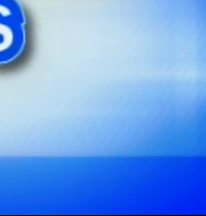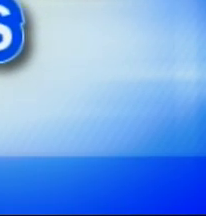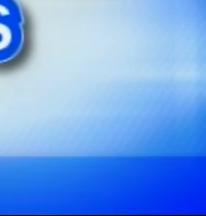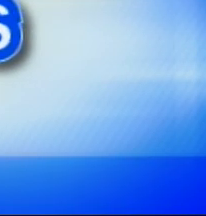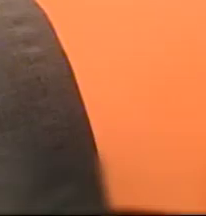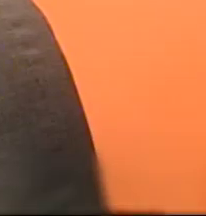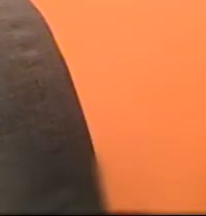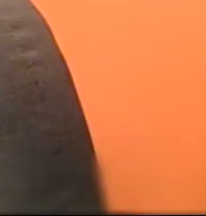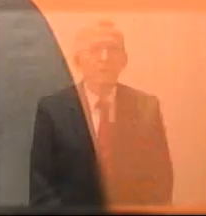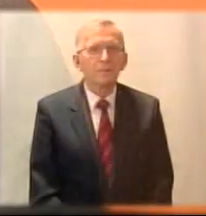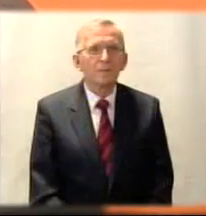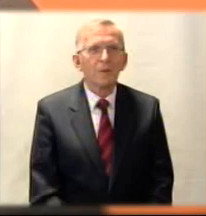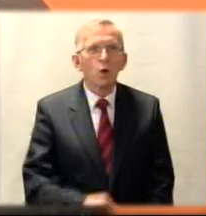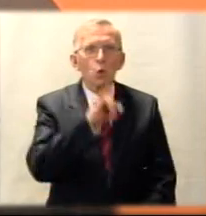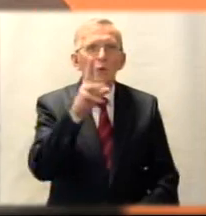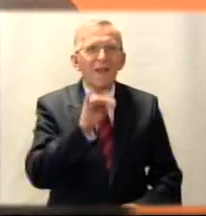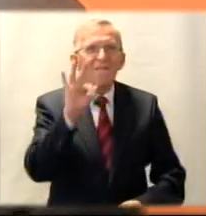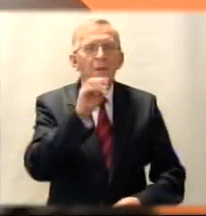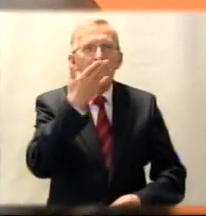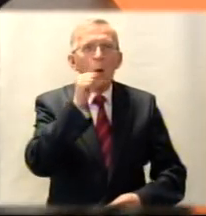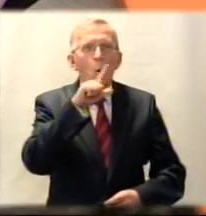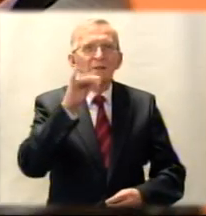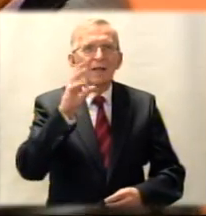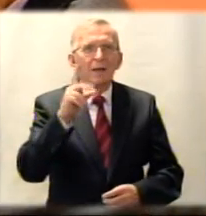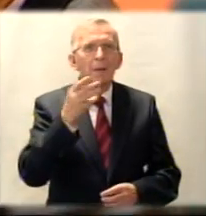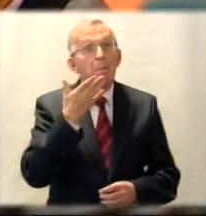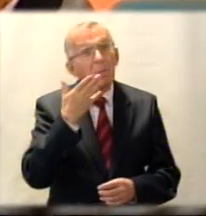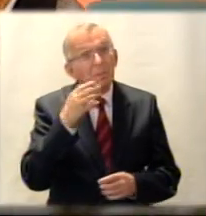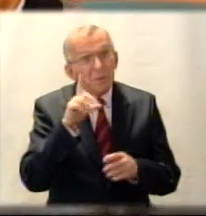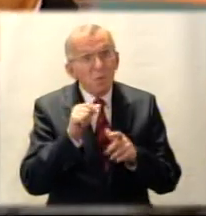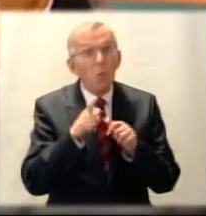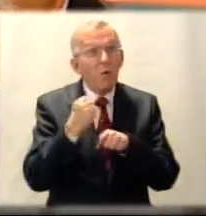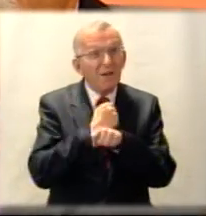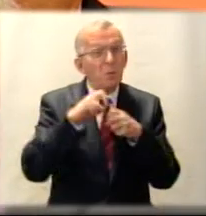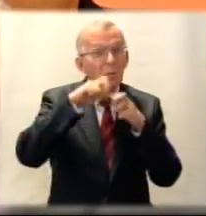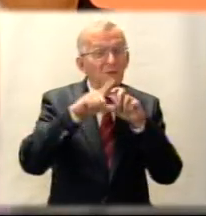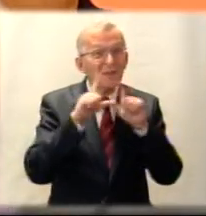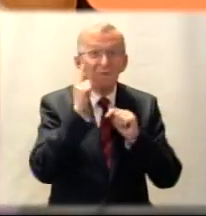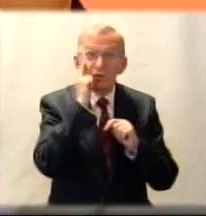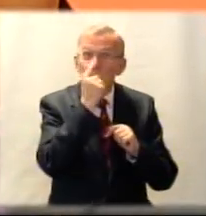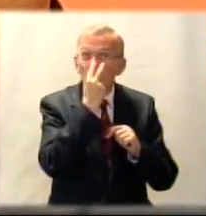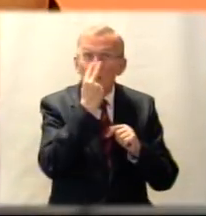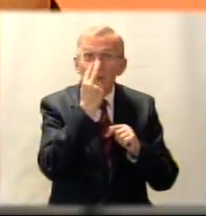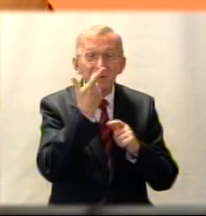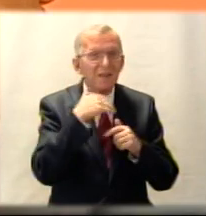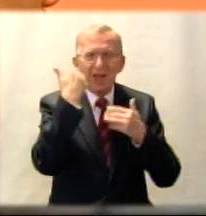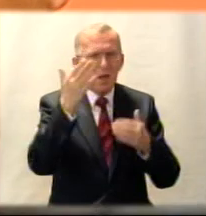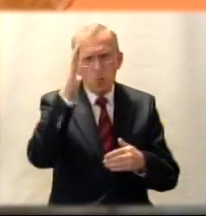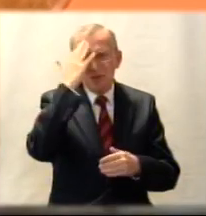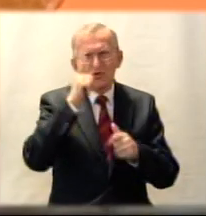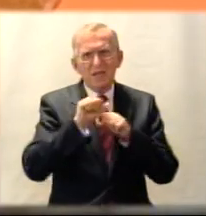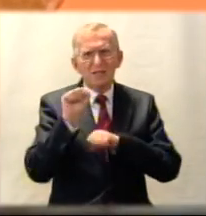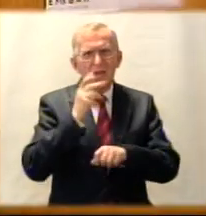Muzyka Józef Małosek. Mimo postępujących poważnych problemów ze wzrokiem nie daje po sobie poznać, że jest